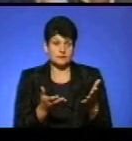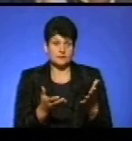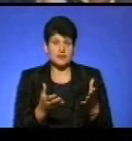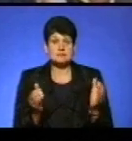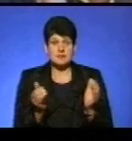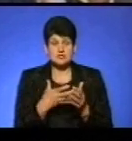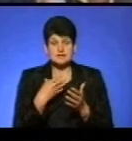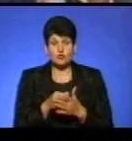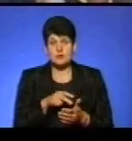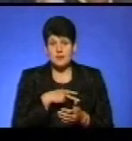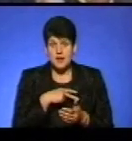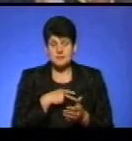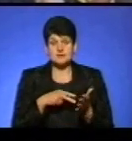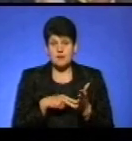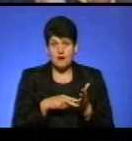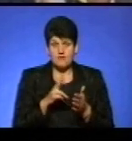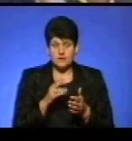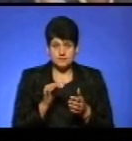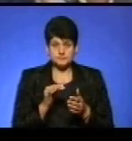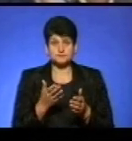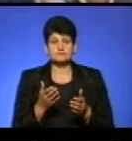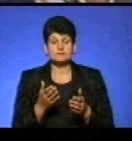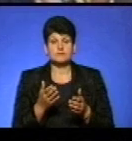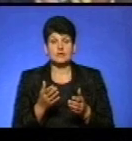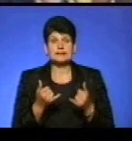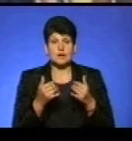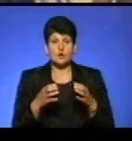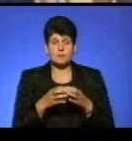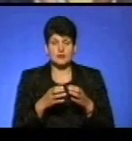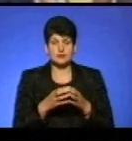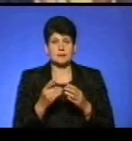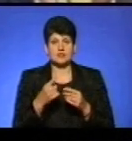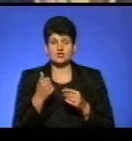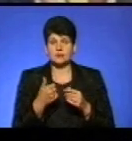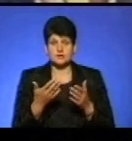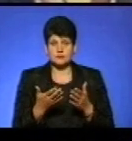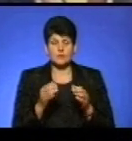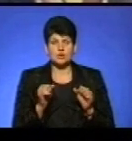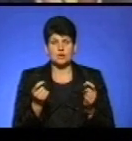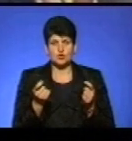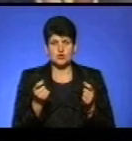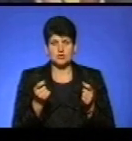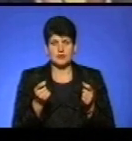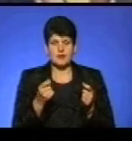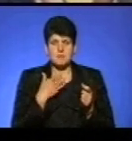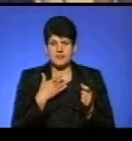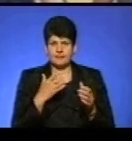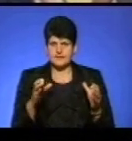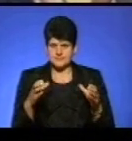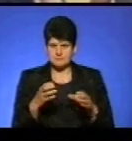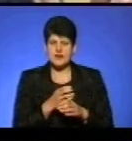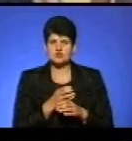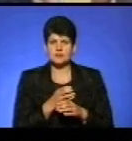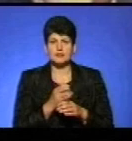свої премії і ставки. Ставки в них зашкалюють, як для громади, яка існує тільки перший рік. Можна трошки апетити свої зменшити, і